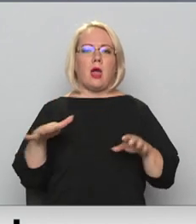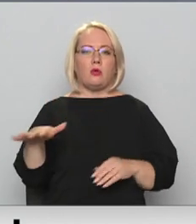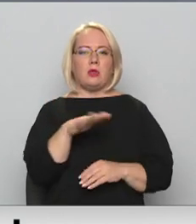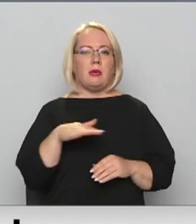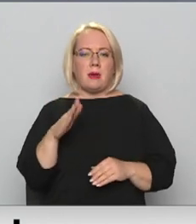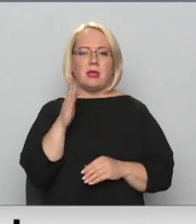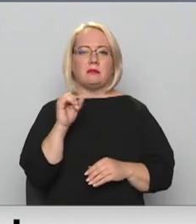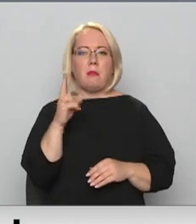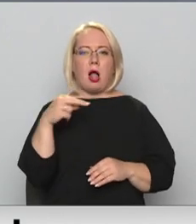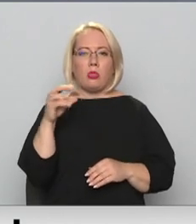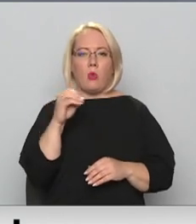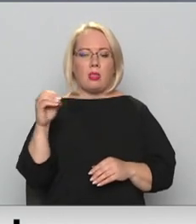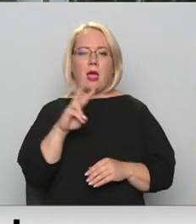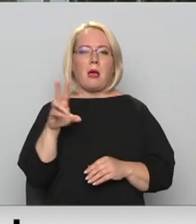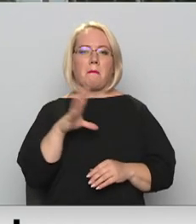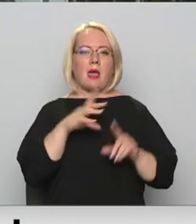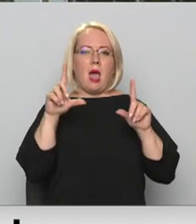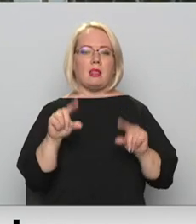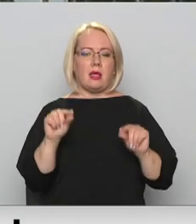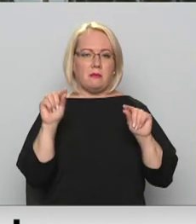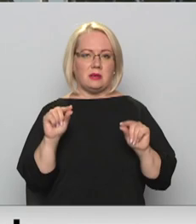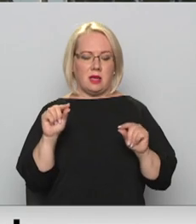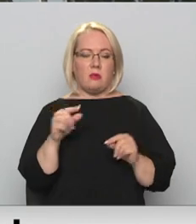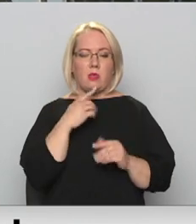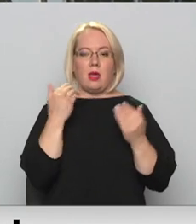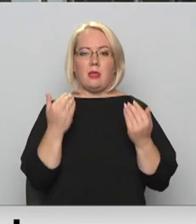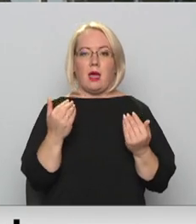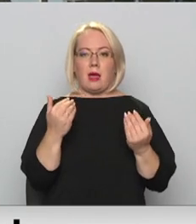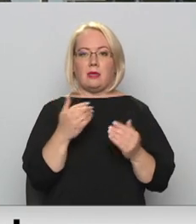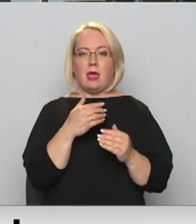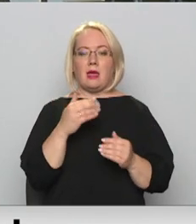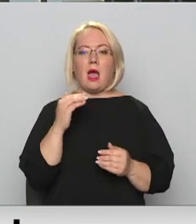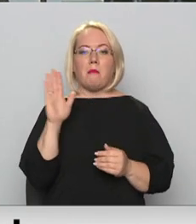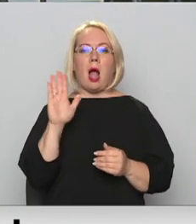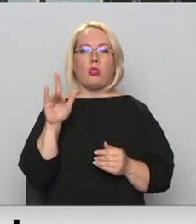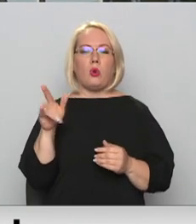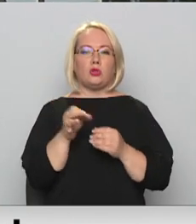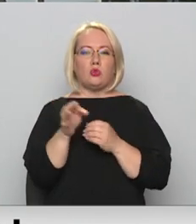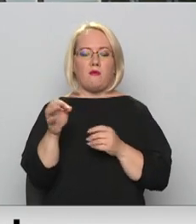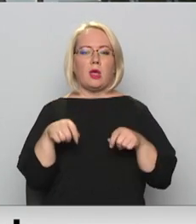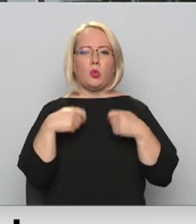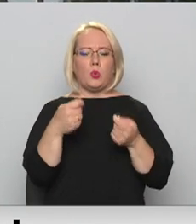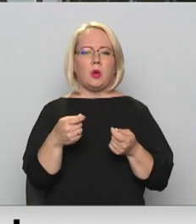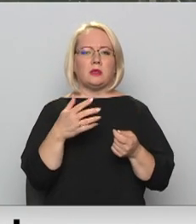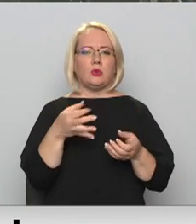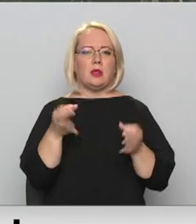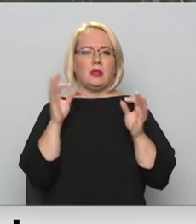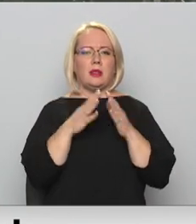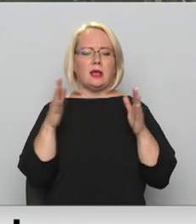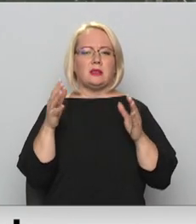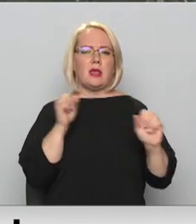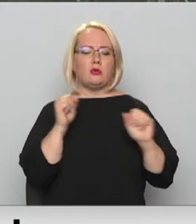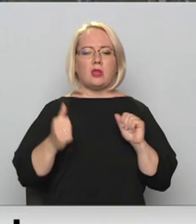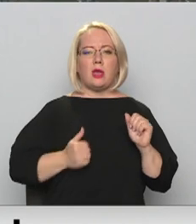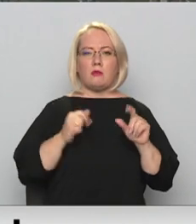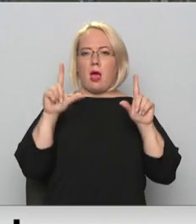atlaides bijušas mazākas. Lietšanajā baldonas novadā iedzīvotājiem tika dotas būtisks nekustamā īpašuma nodokļu atlaides.